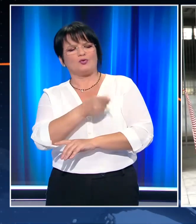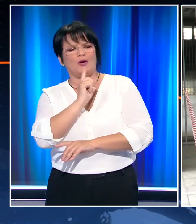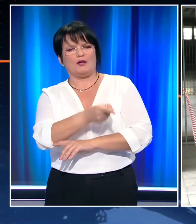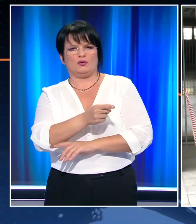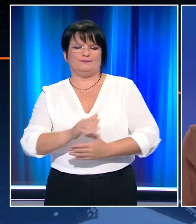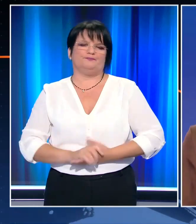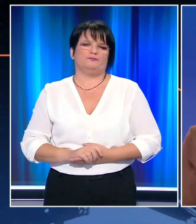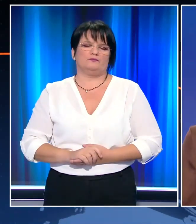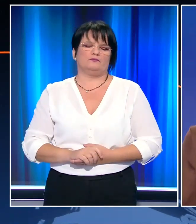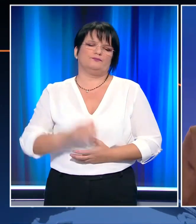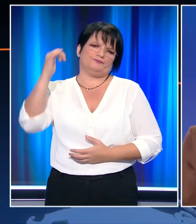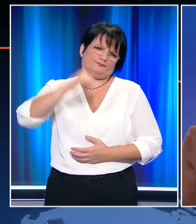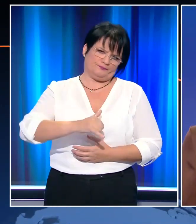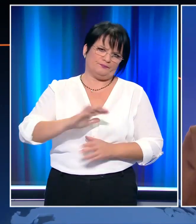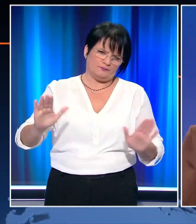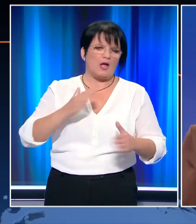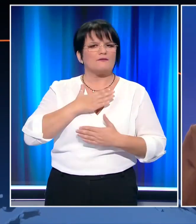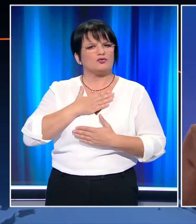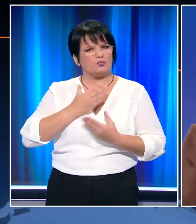Ματίνα. Μάλιστα. Σοφία Φασουλάκη, να σε ευχαριστήσουμε πολύ.